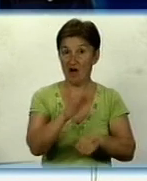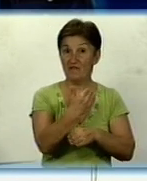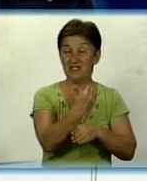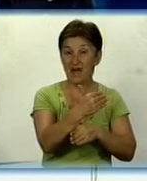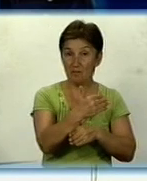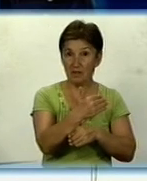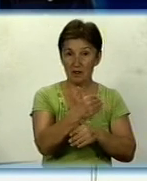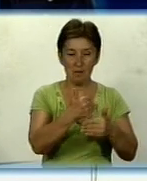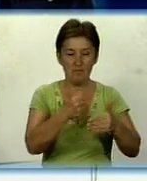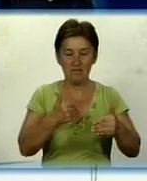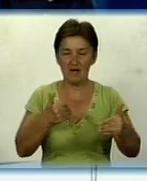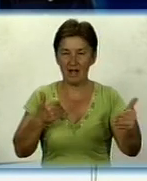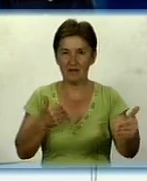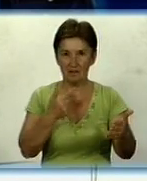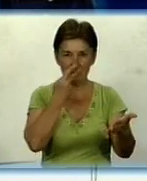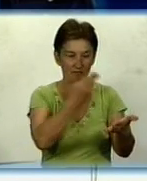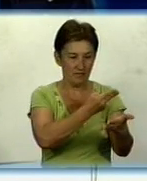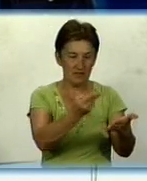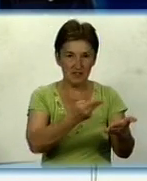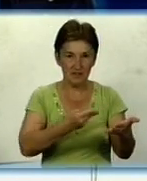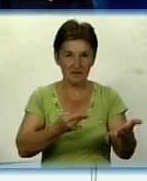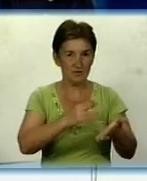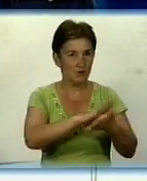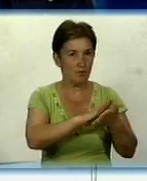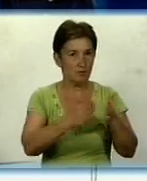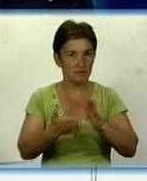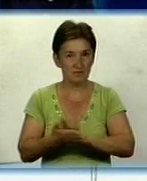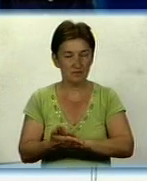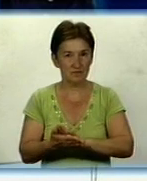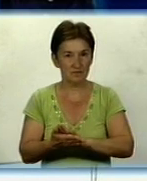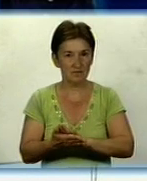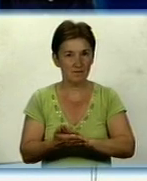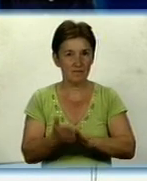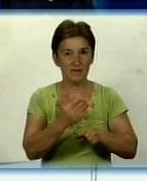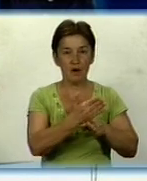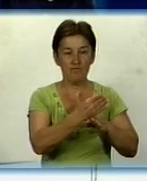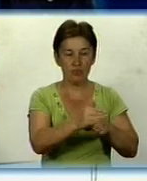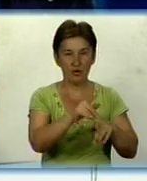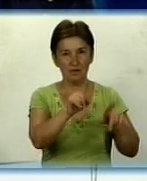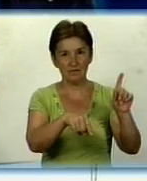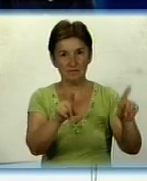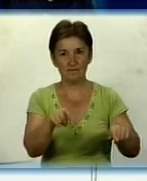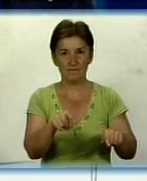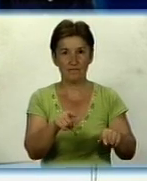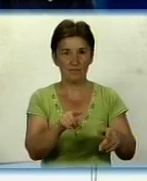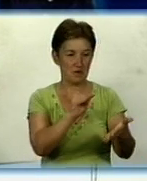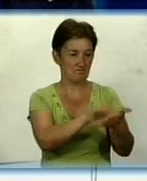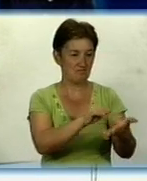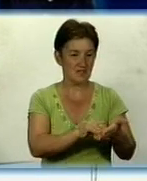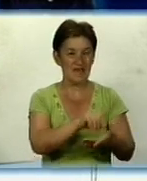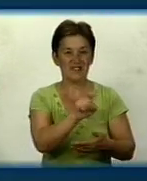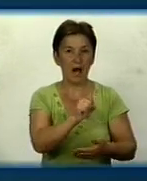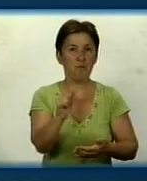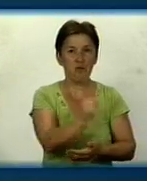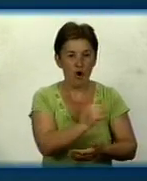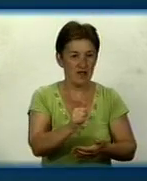попередньою домовленістю, по частині об'єктів полив, наприклад, не виставлявся. На сьогоднішній день